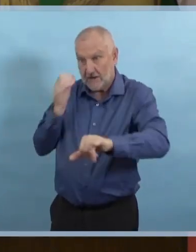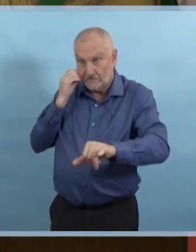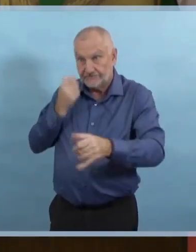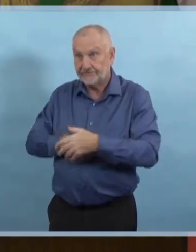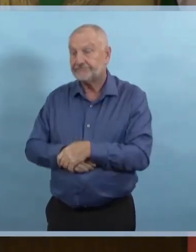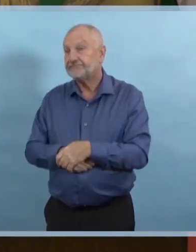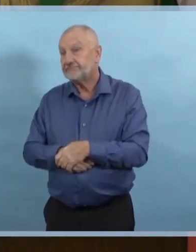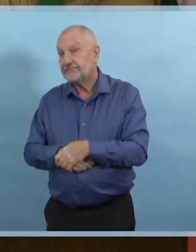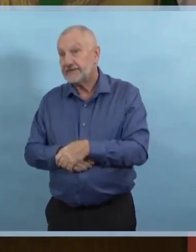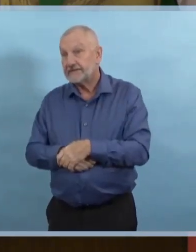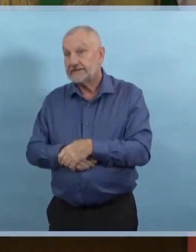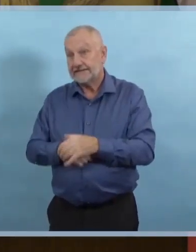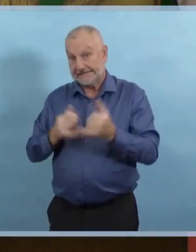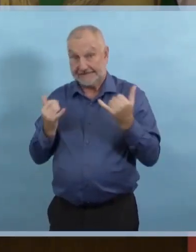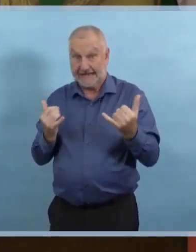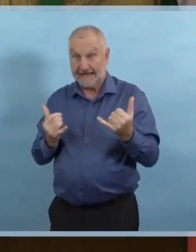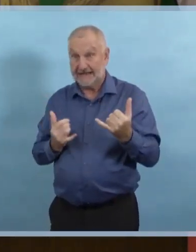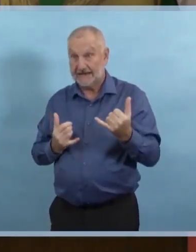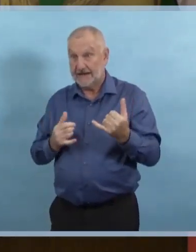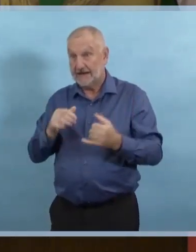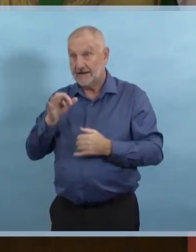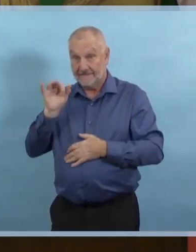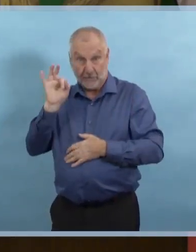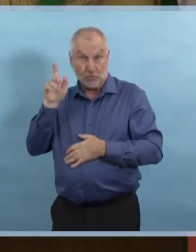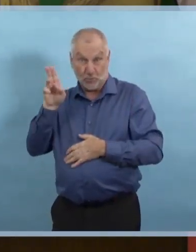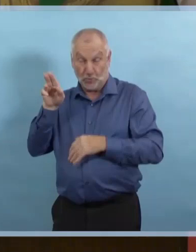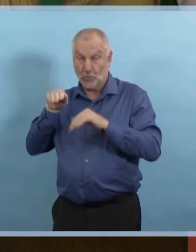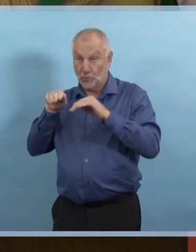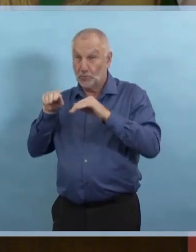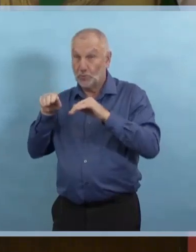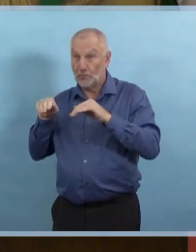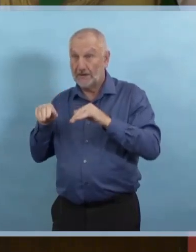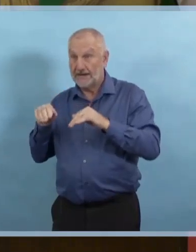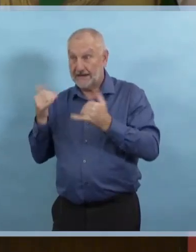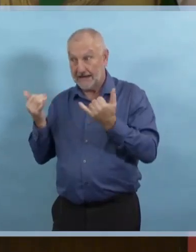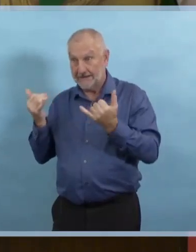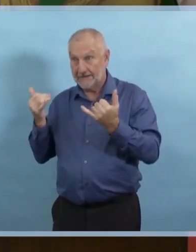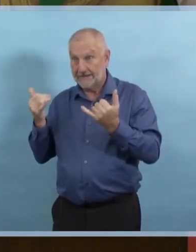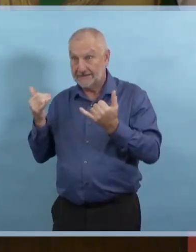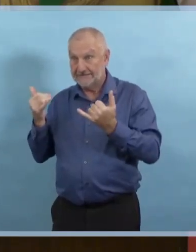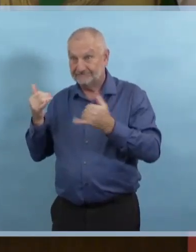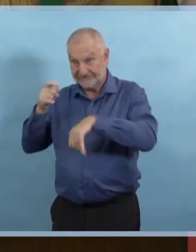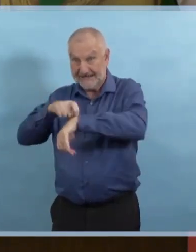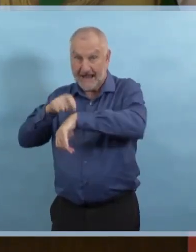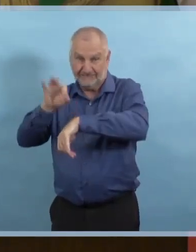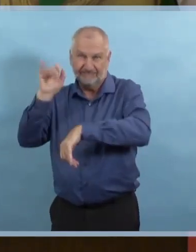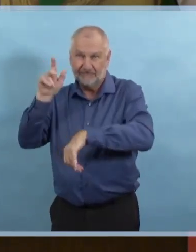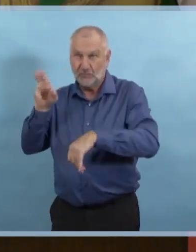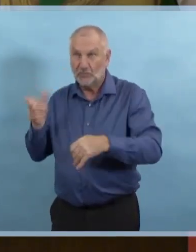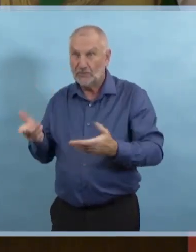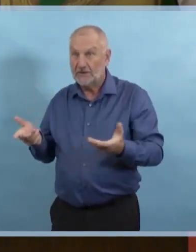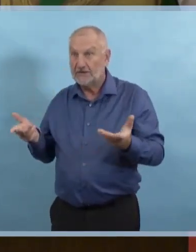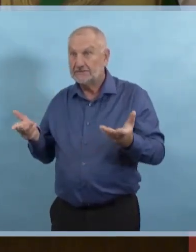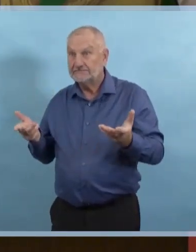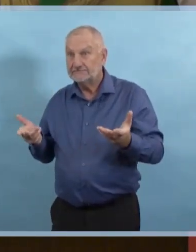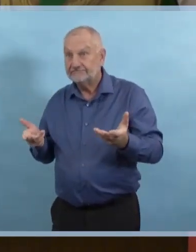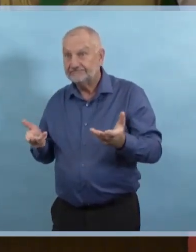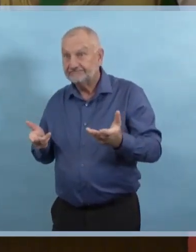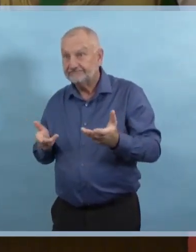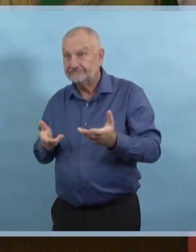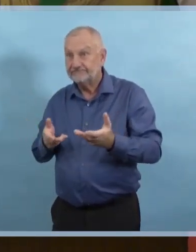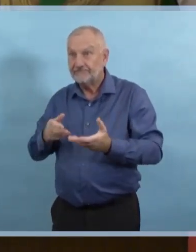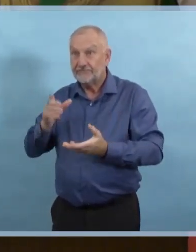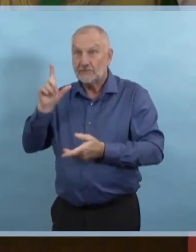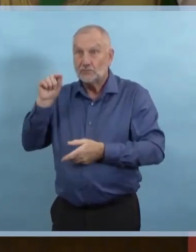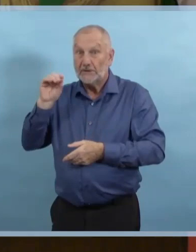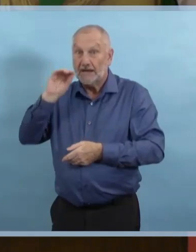Nous avons acquis 20 % de plus de doses du vaccin. Nous avons augmenté nos critères d'admissibilité pour le vaccin à dose